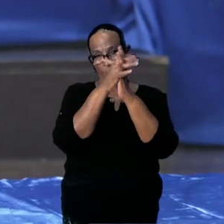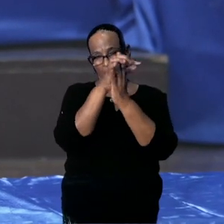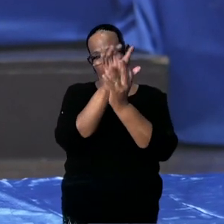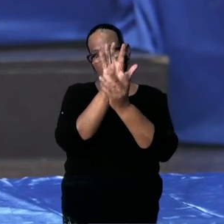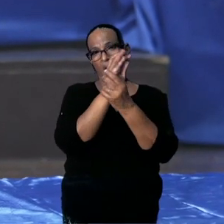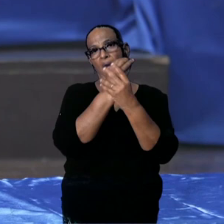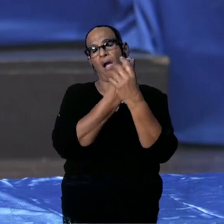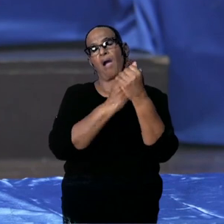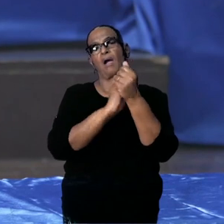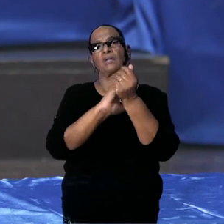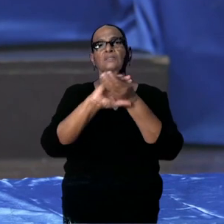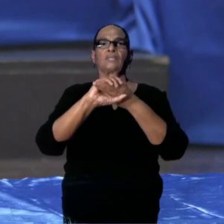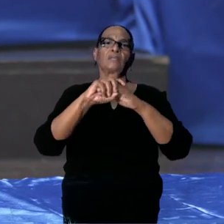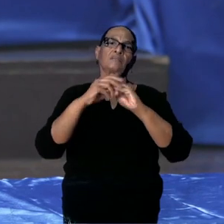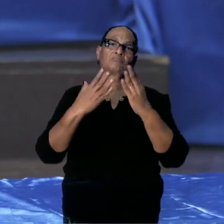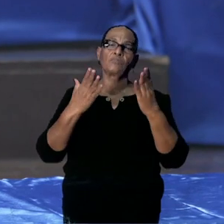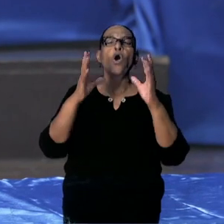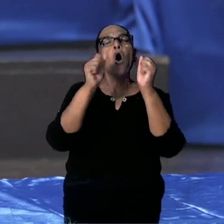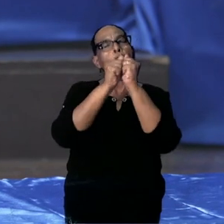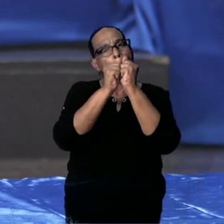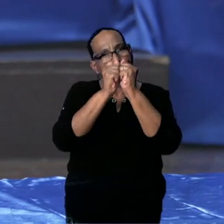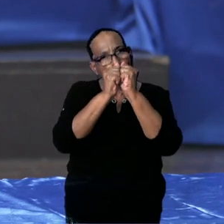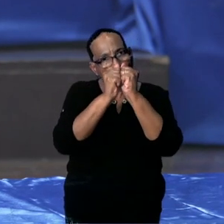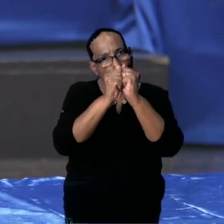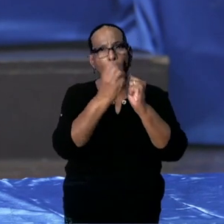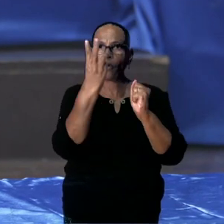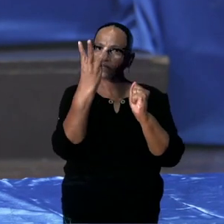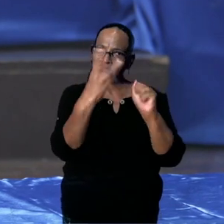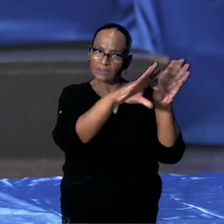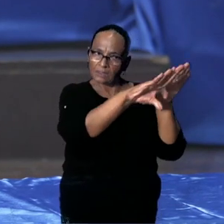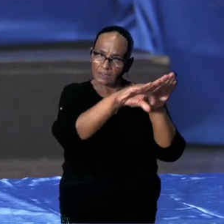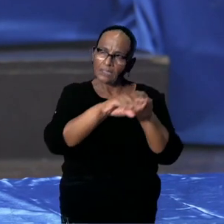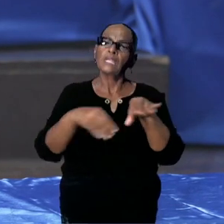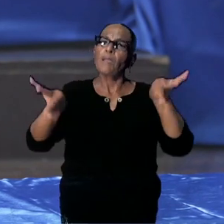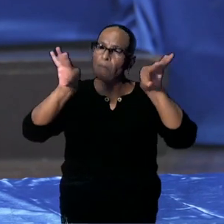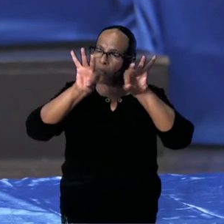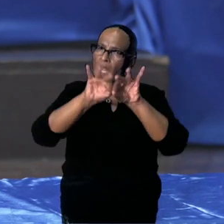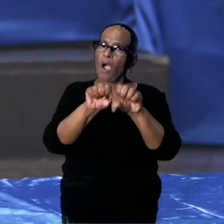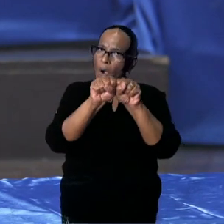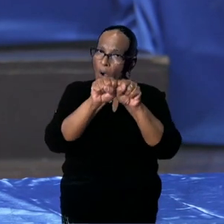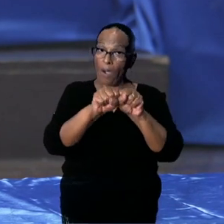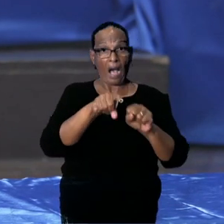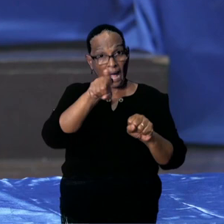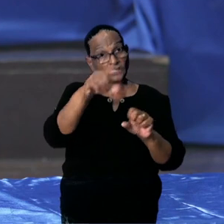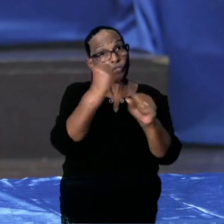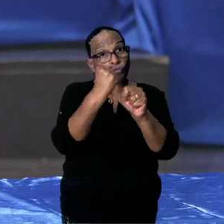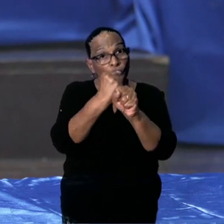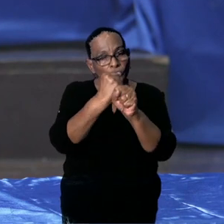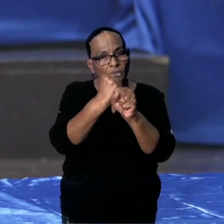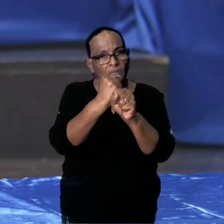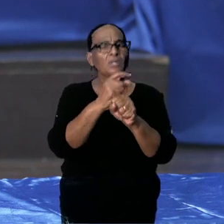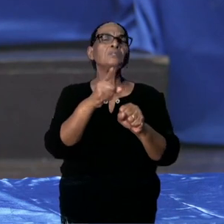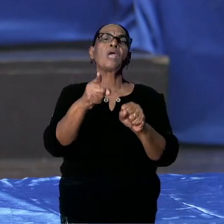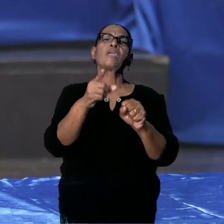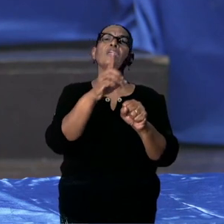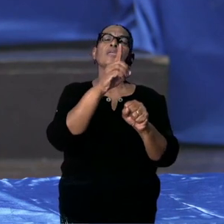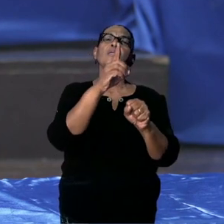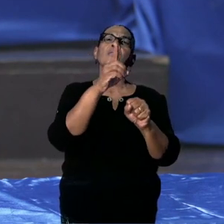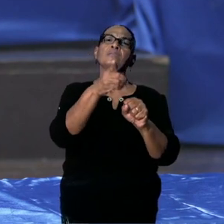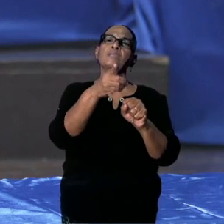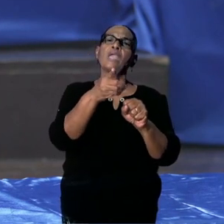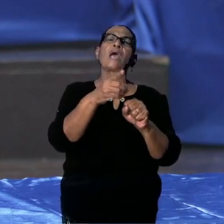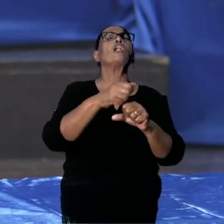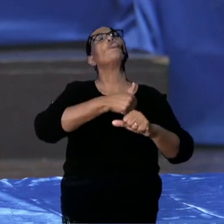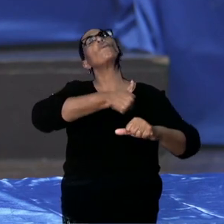handen wassen en afstand houden. Als u dat doet, bent u eigenlijk al, ik weet niet hoeveel procent, maar bent u al